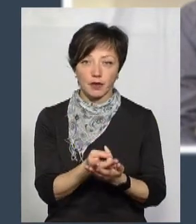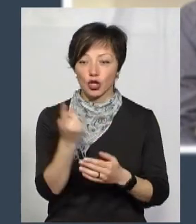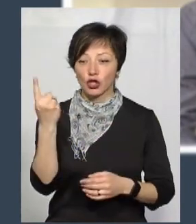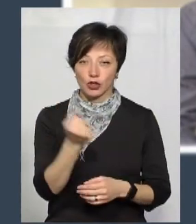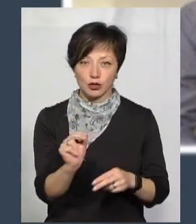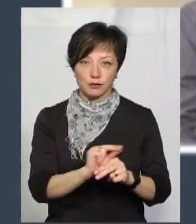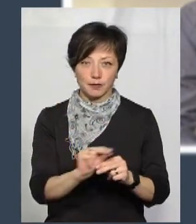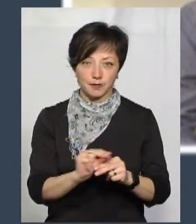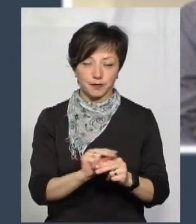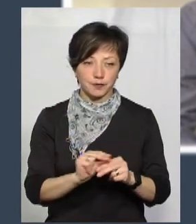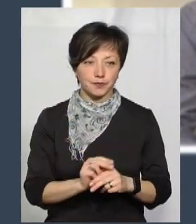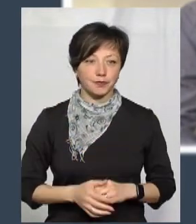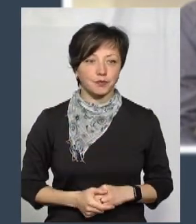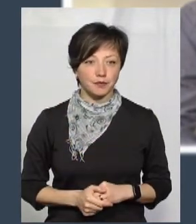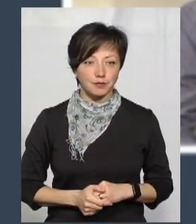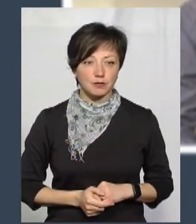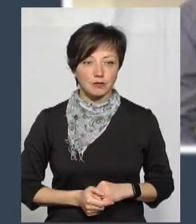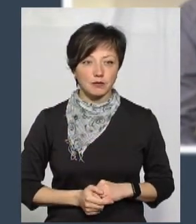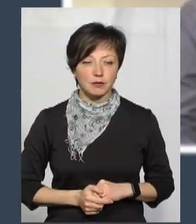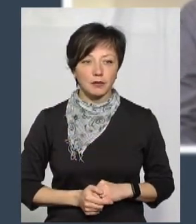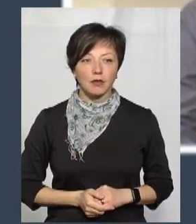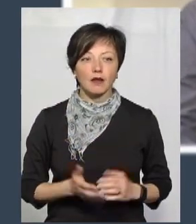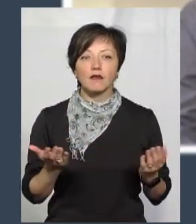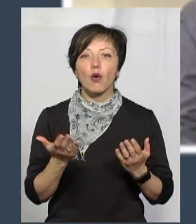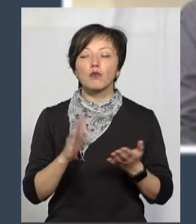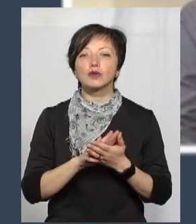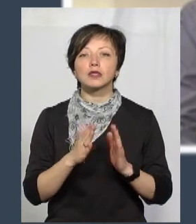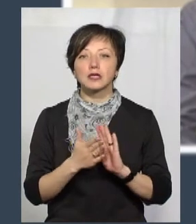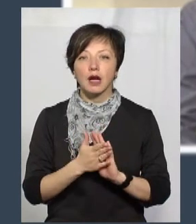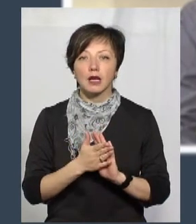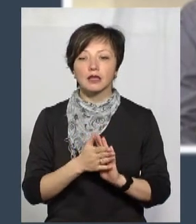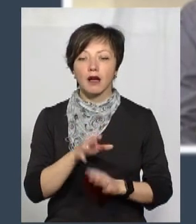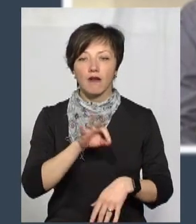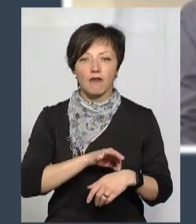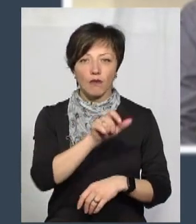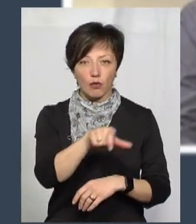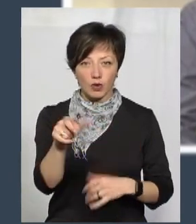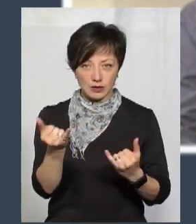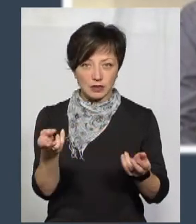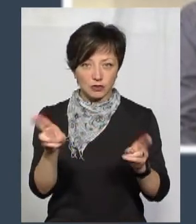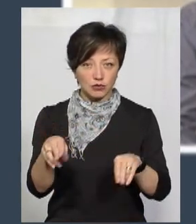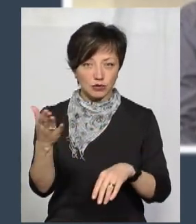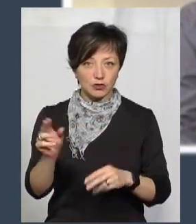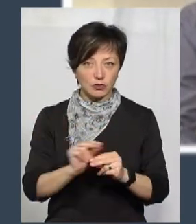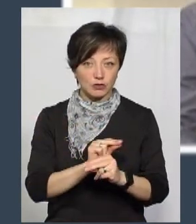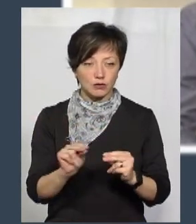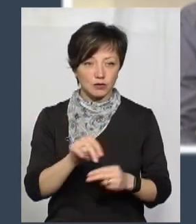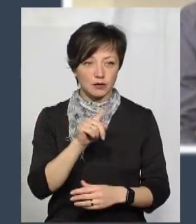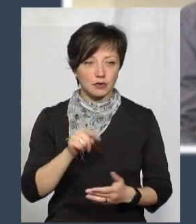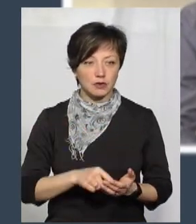Напротязі тижня. Так, зрозуміло. У якому стані перебувають ті хворі, які тепер лікуються?